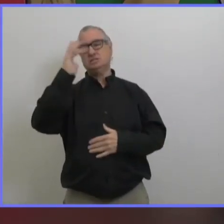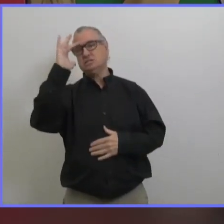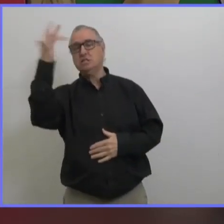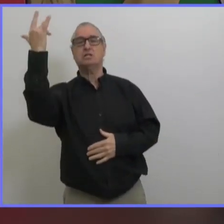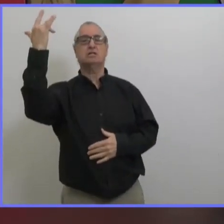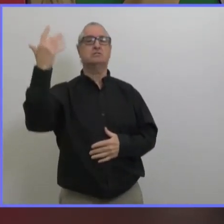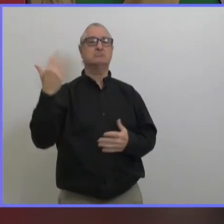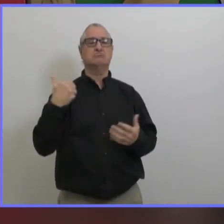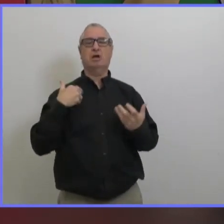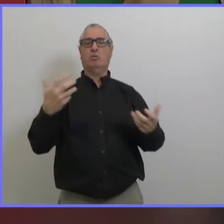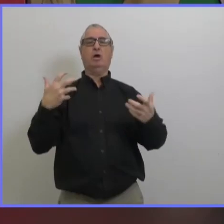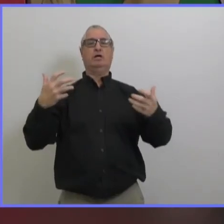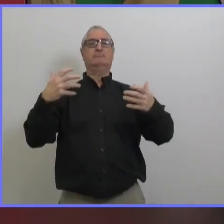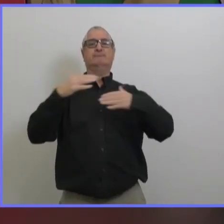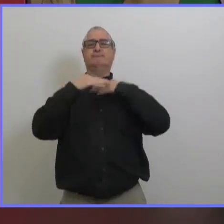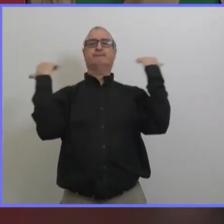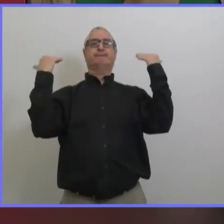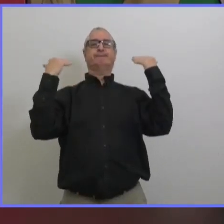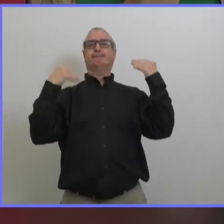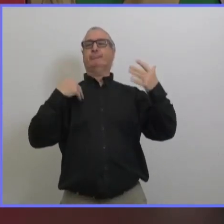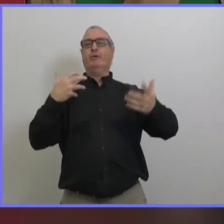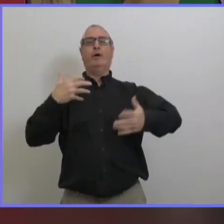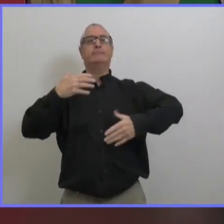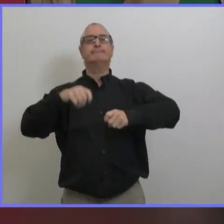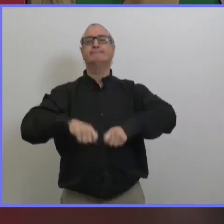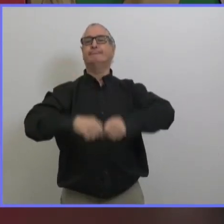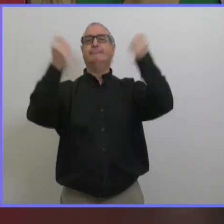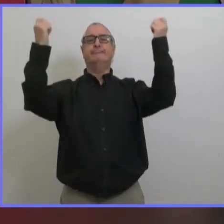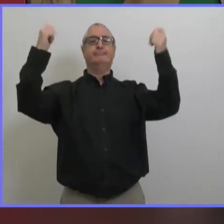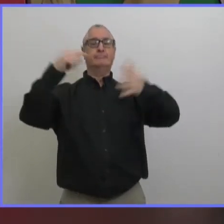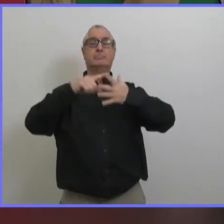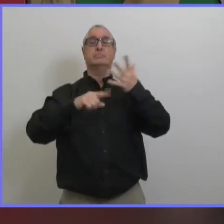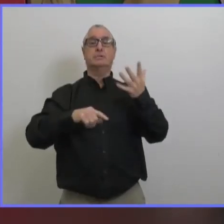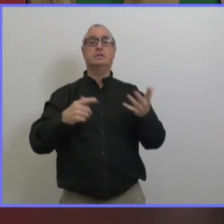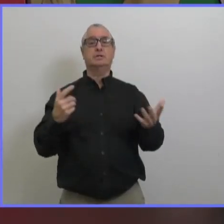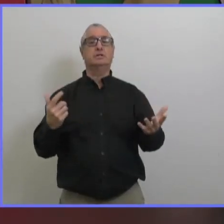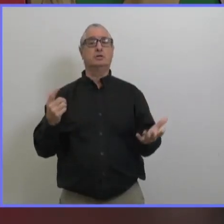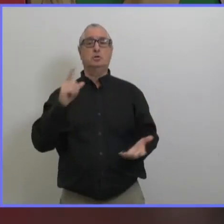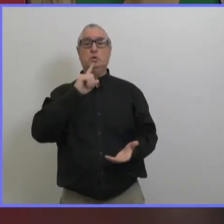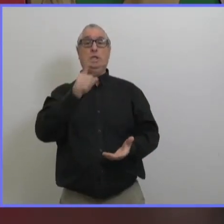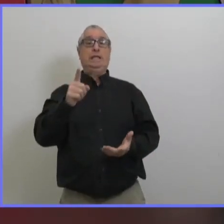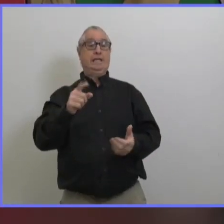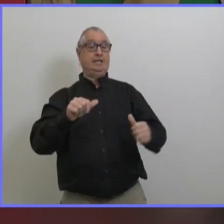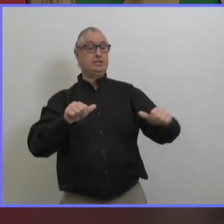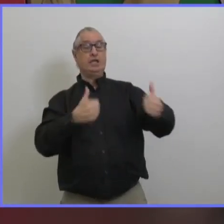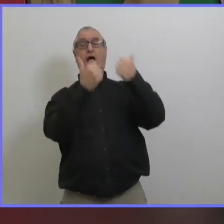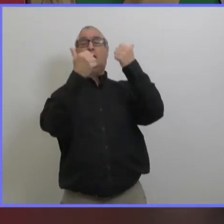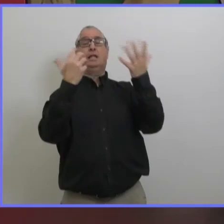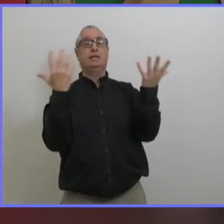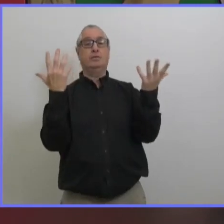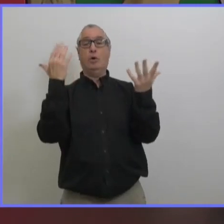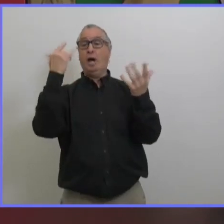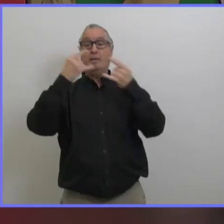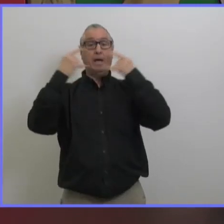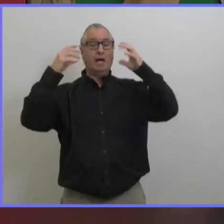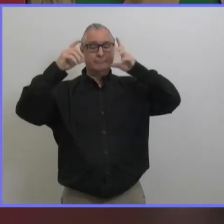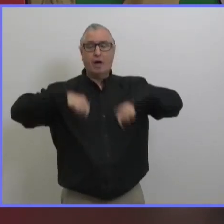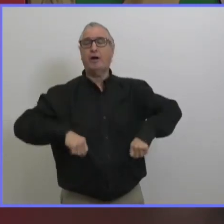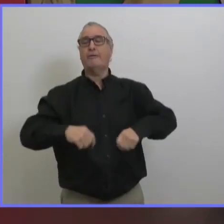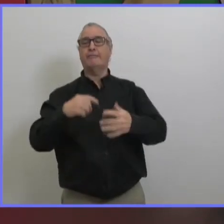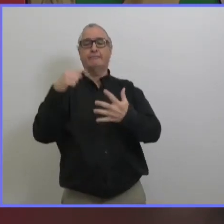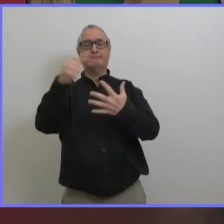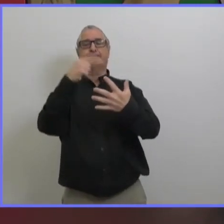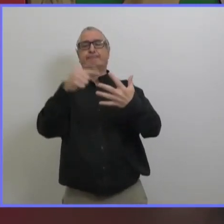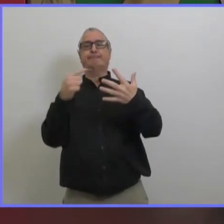ce qui concerne l'application des ordres de santé publique dans les différents endroits dans la région de santé sud alors je n'ai